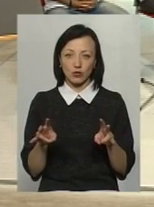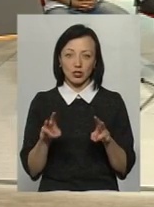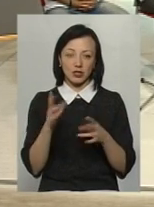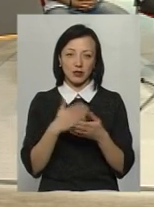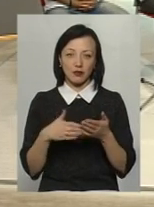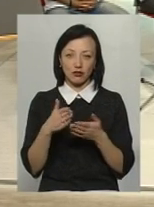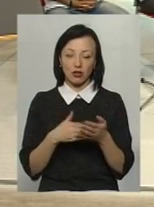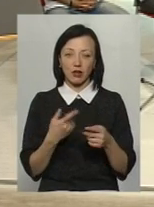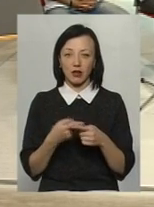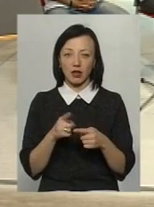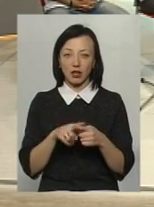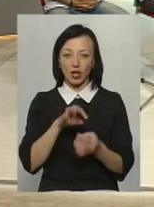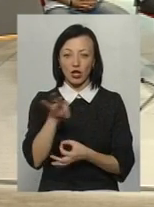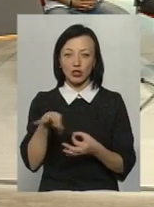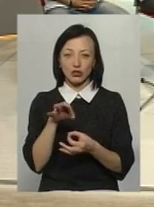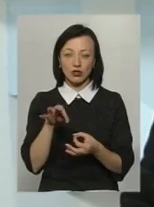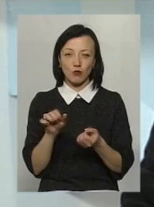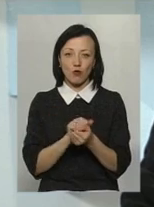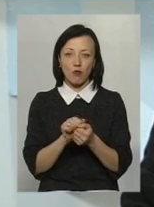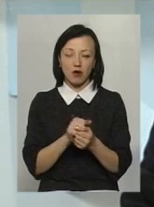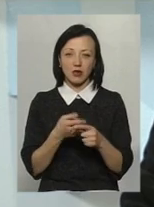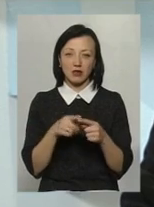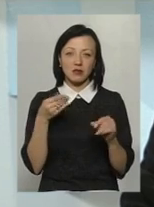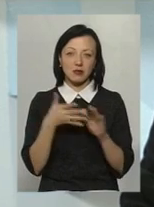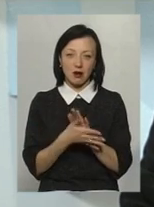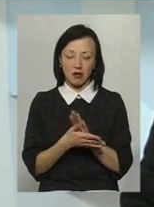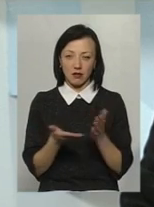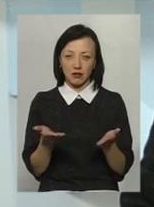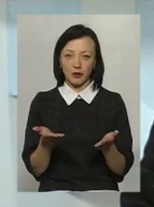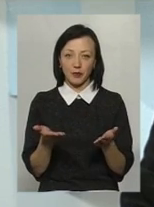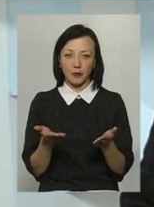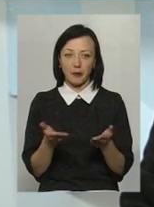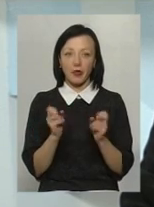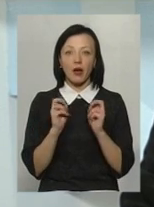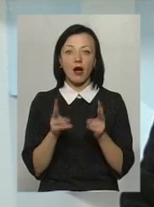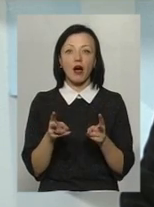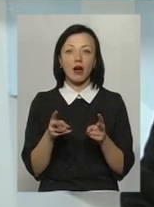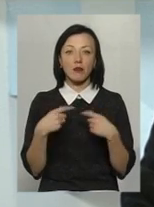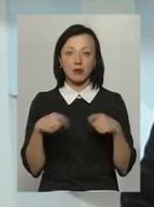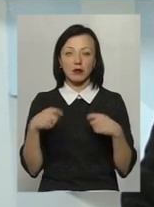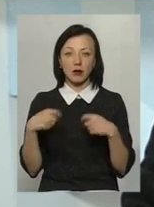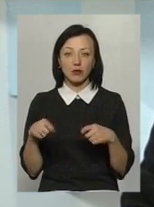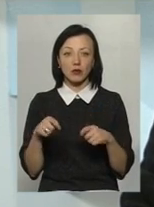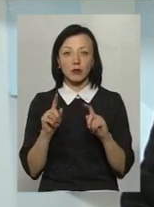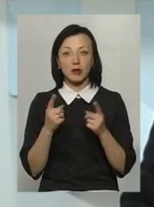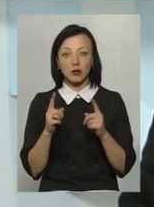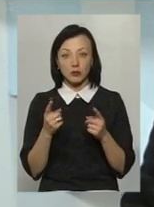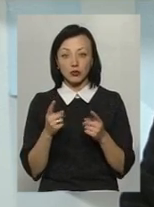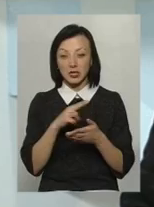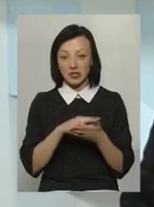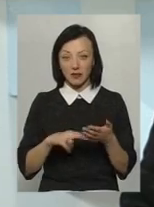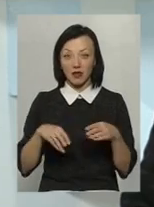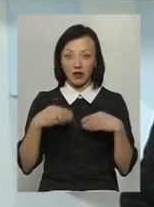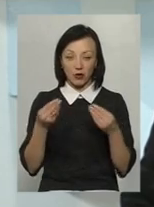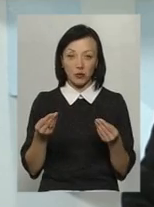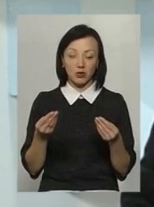лишнія буважка, це затрата для нього, а я кажу, що ви реалізуєте, тому що сертифікат